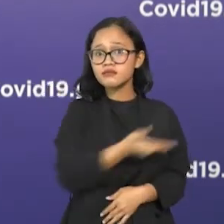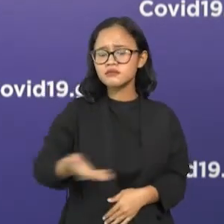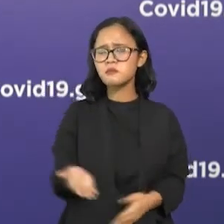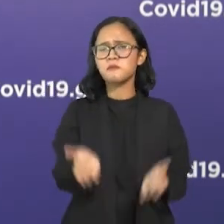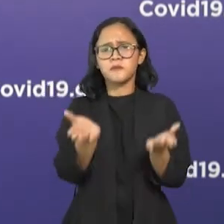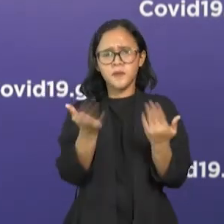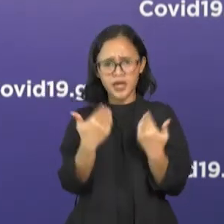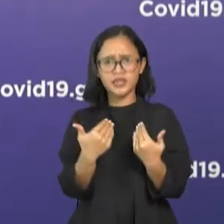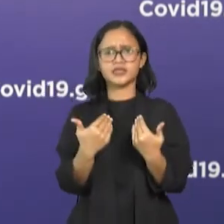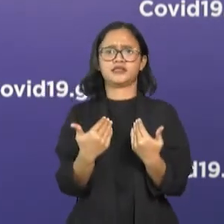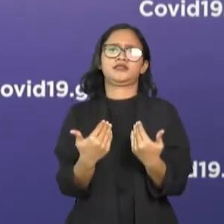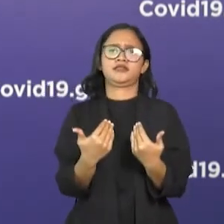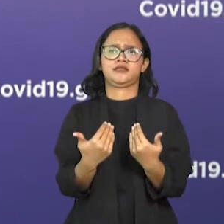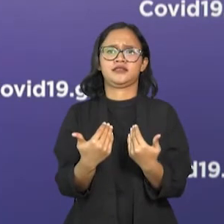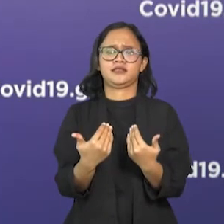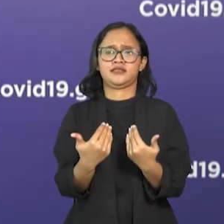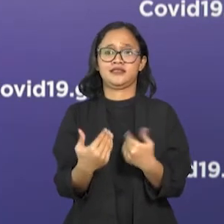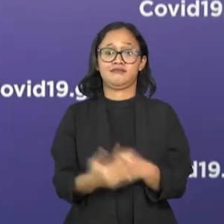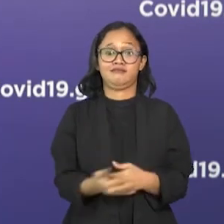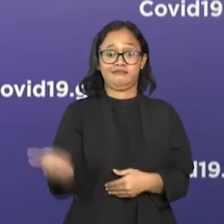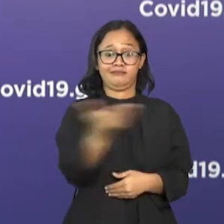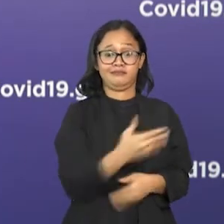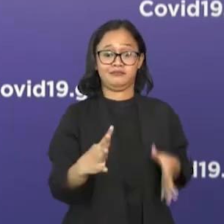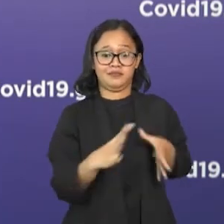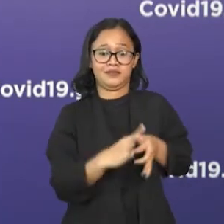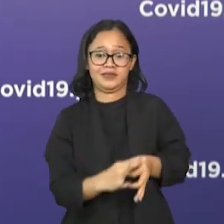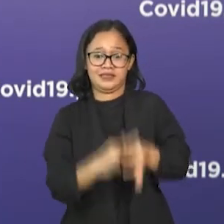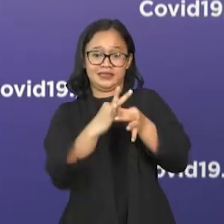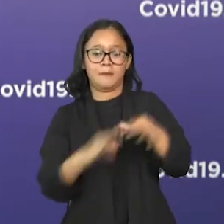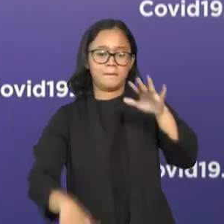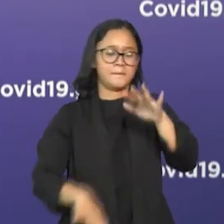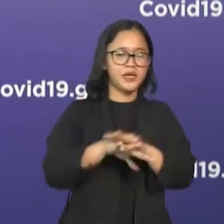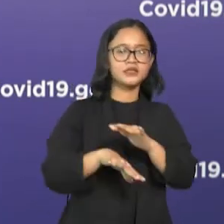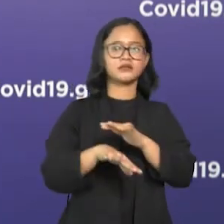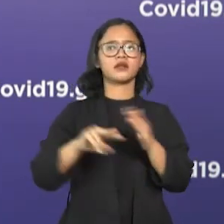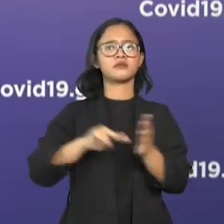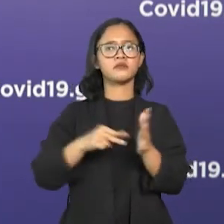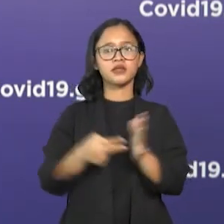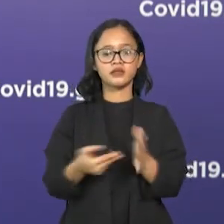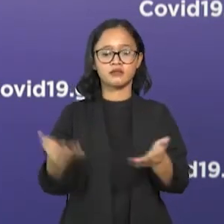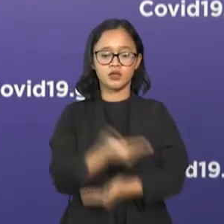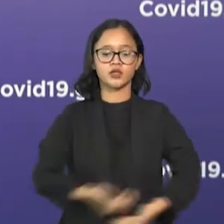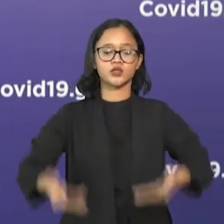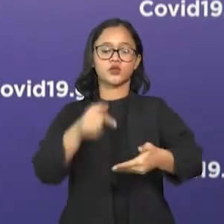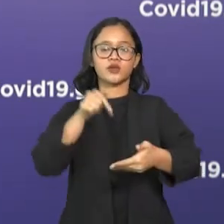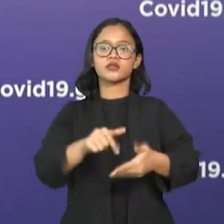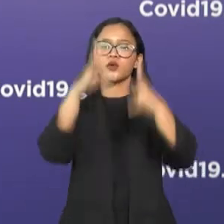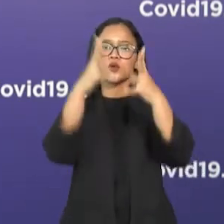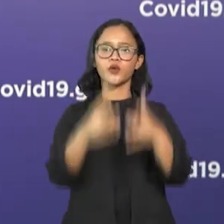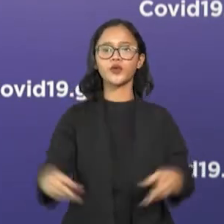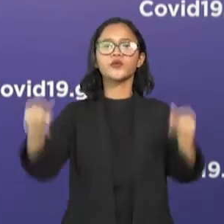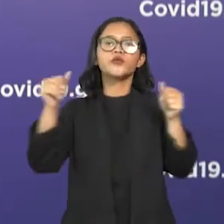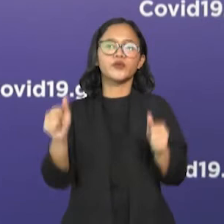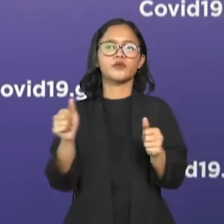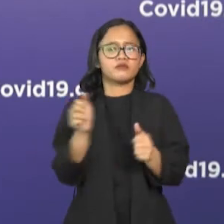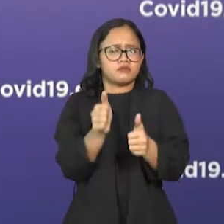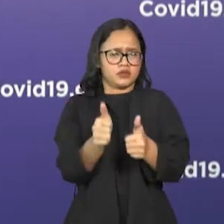semakin kita melakukan secara maksimal, maka masalah ini akan cepat selesai.